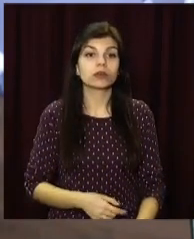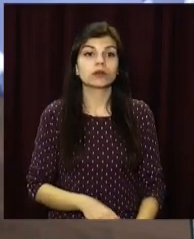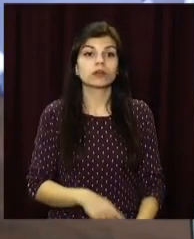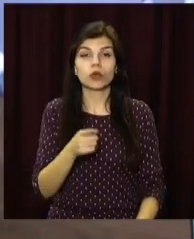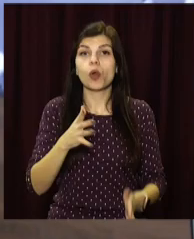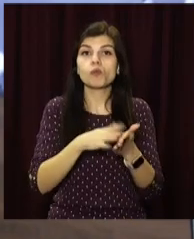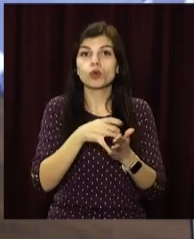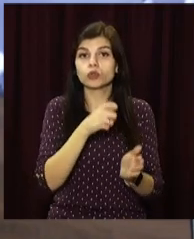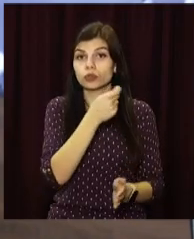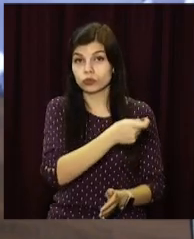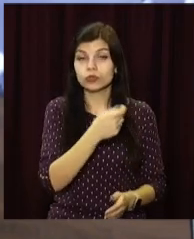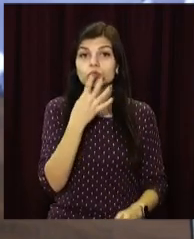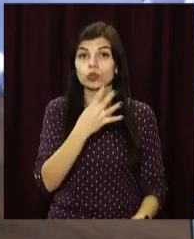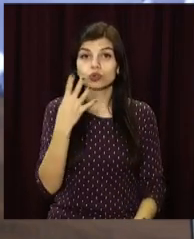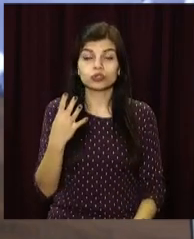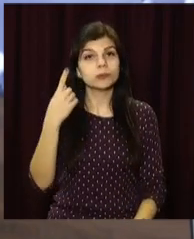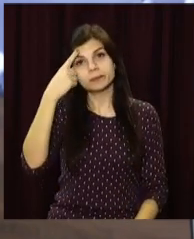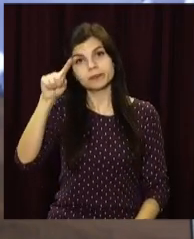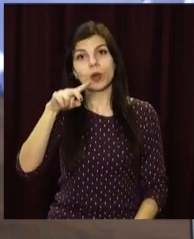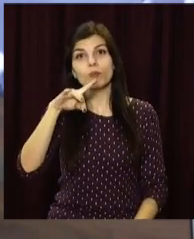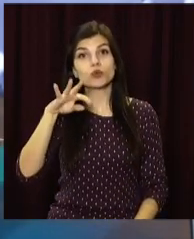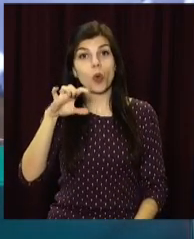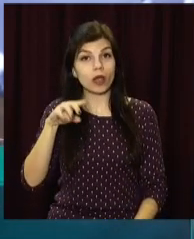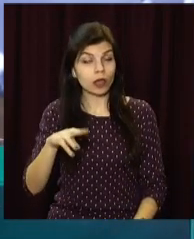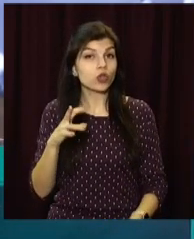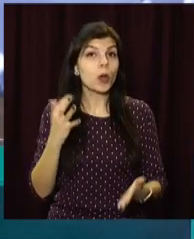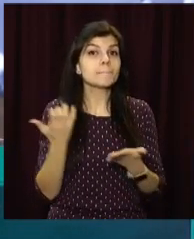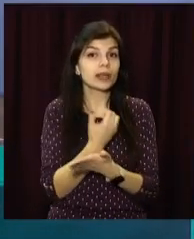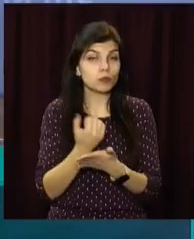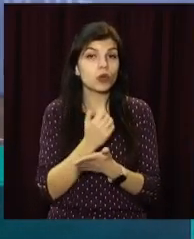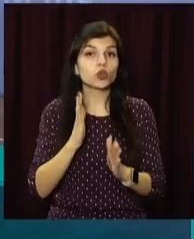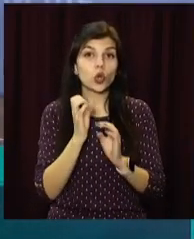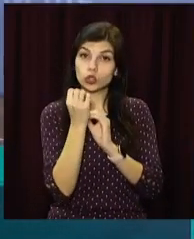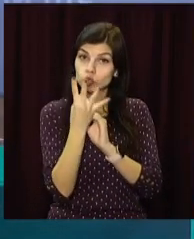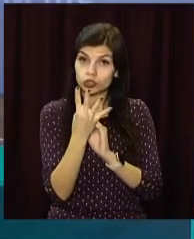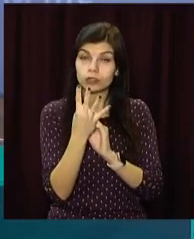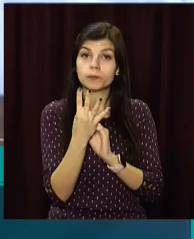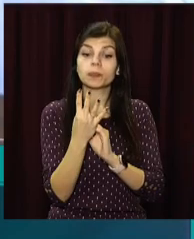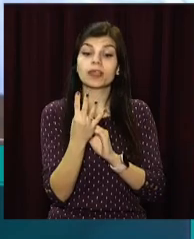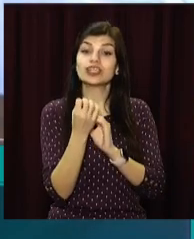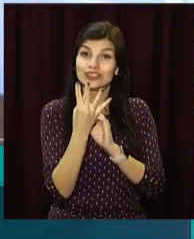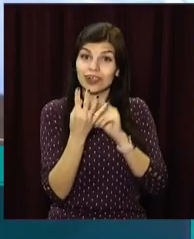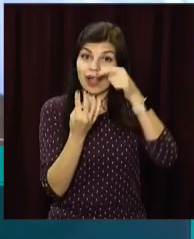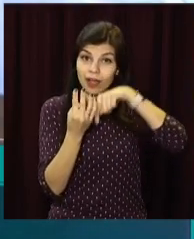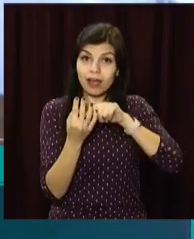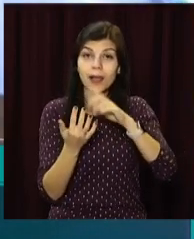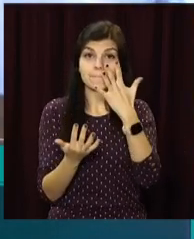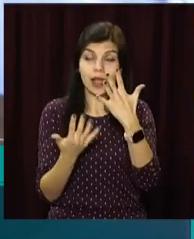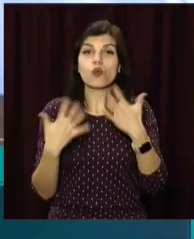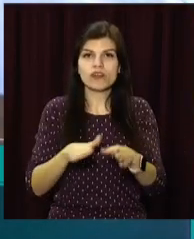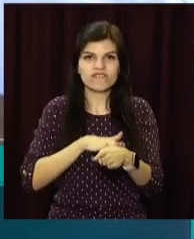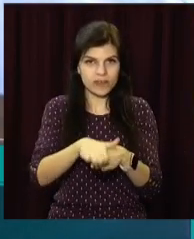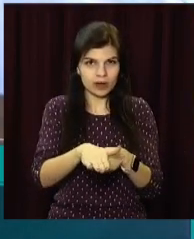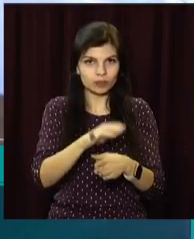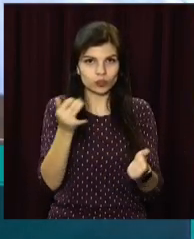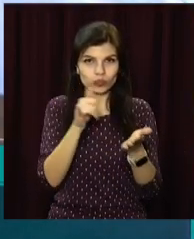44 проєкти таких, але переможцями стали 14. П'ять з цих проєктів вже є реалізовані.